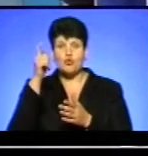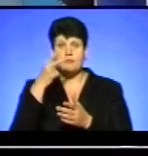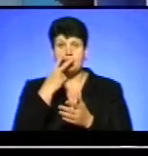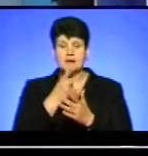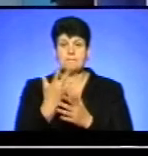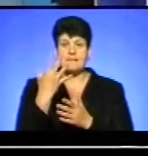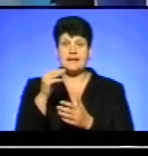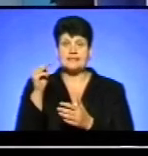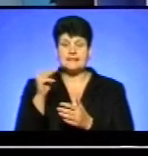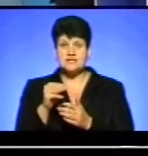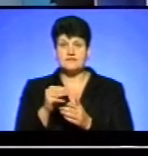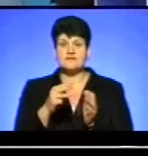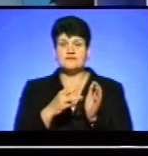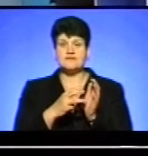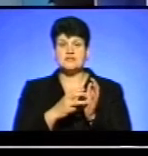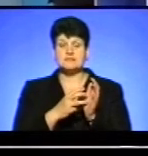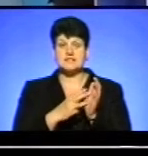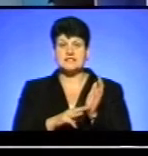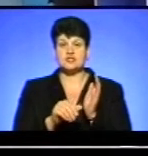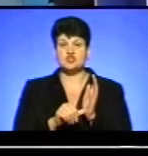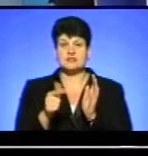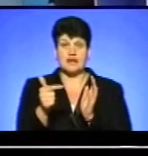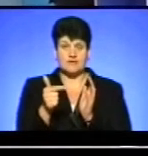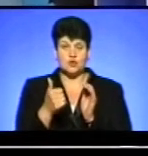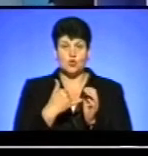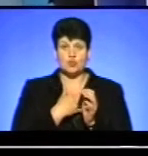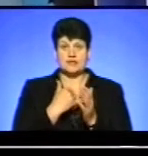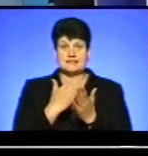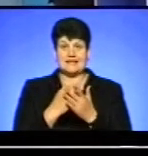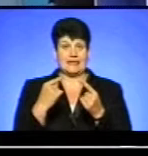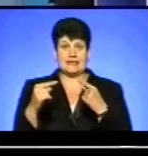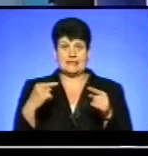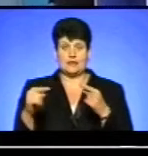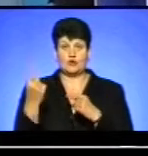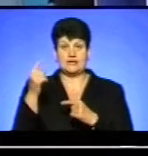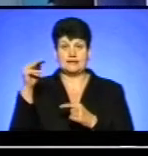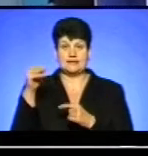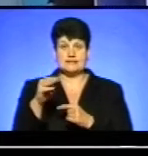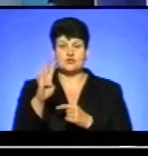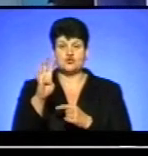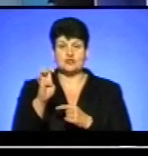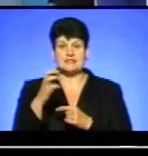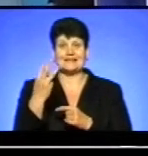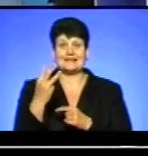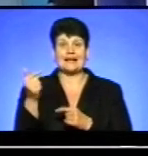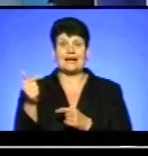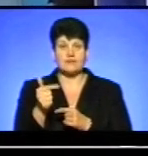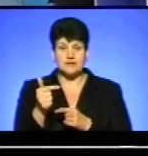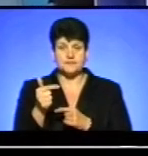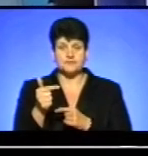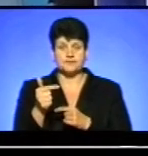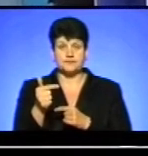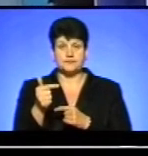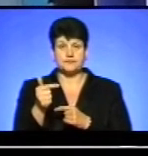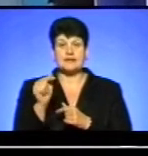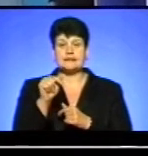5086 гривень. У нас відбувається різниця – 1403 гривні. Так, як це